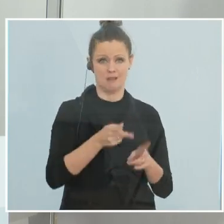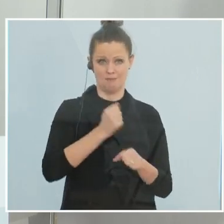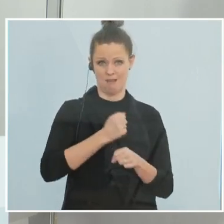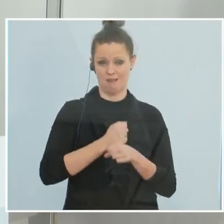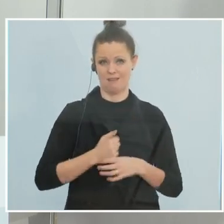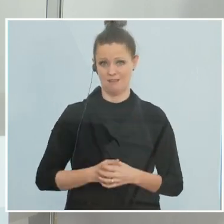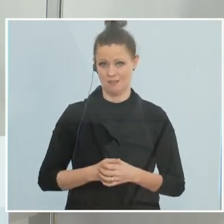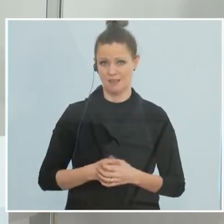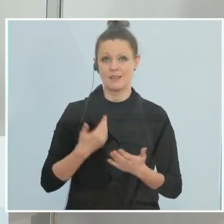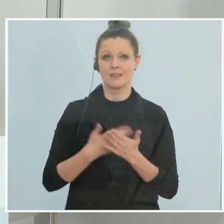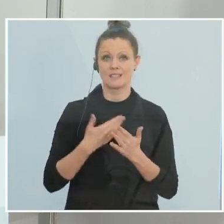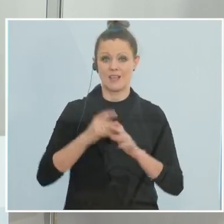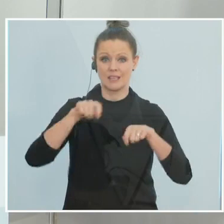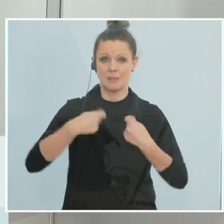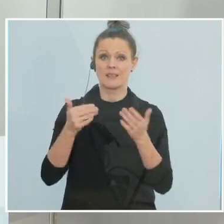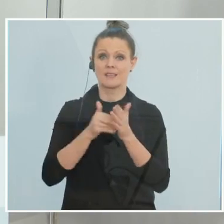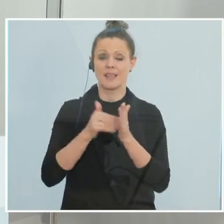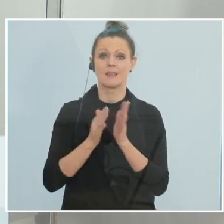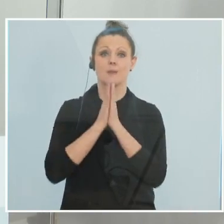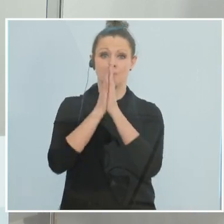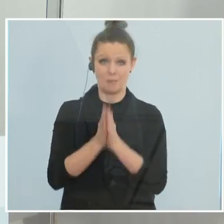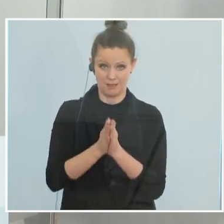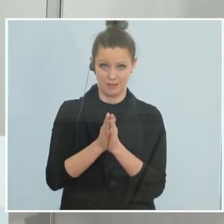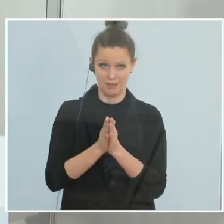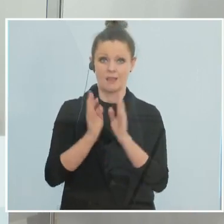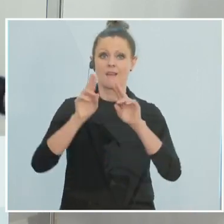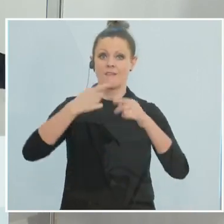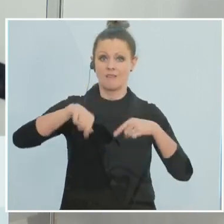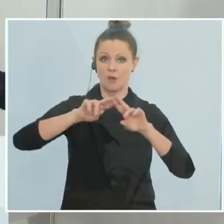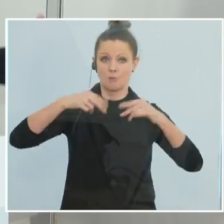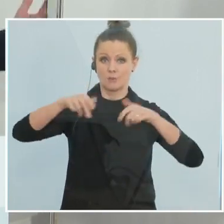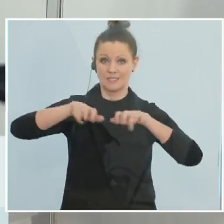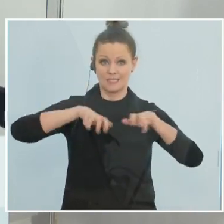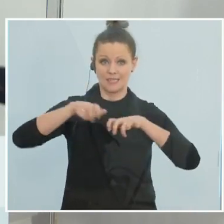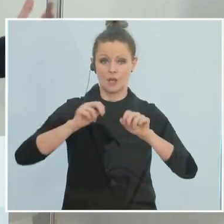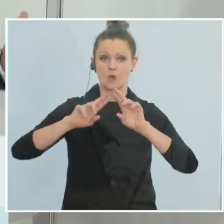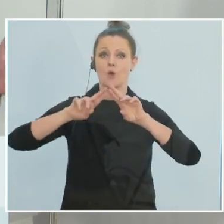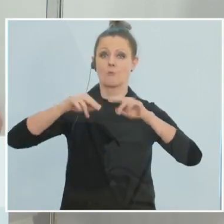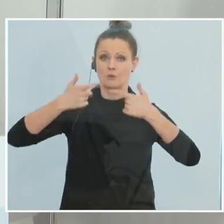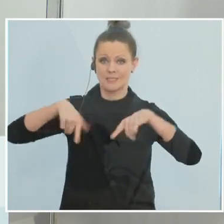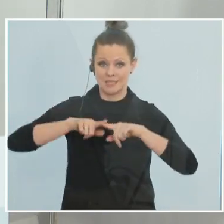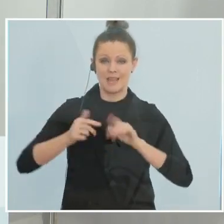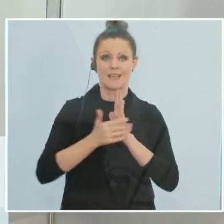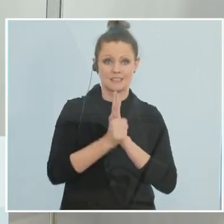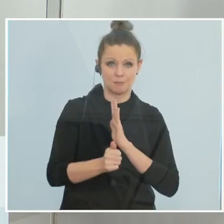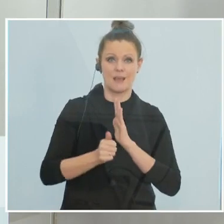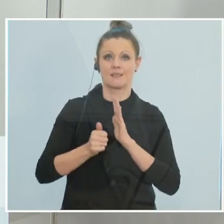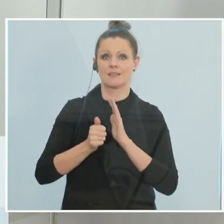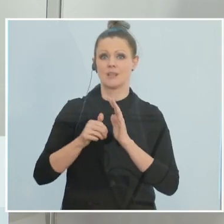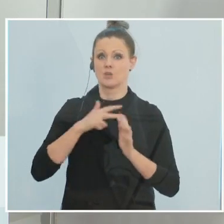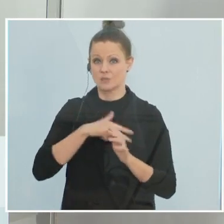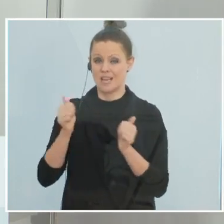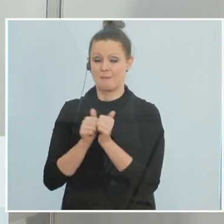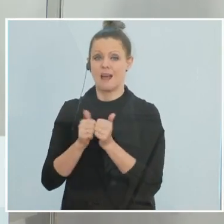werden kann. Das heißt, es gibt den dringenden Appell seitens der Bundesregierung, der Bundesländer, der Sozialpartner, der Experten, überall